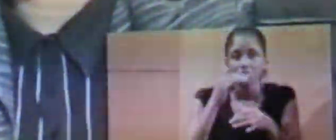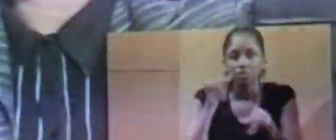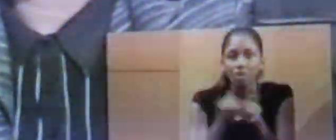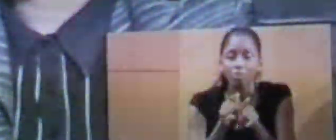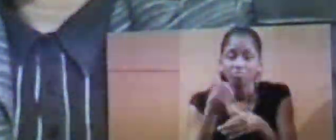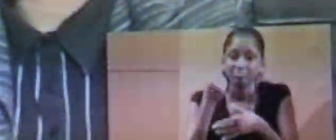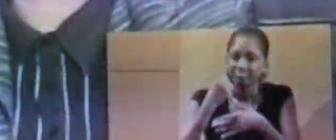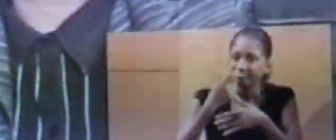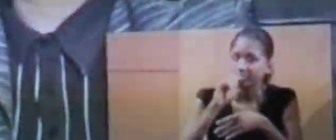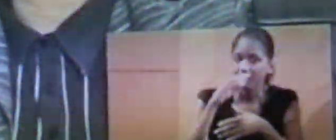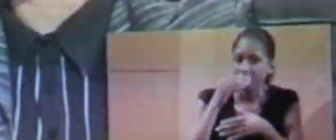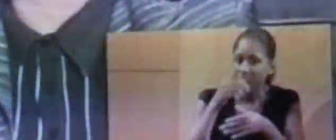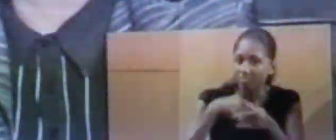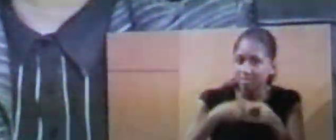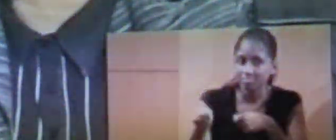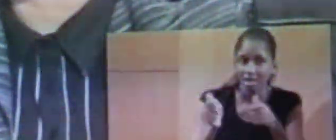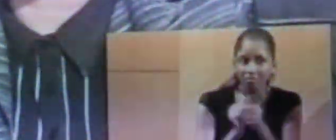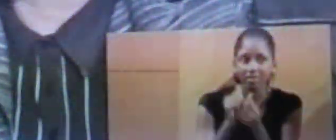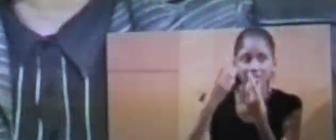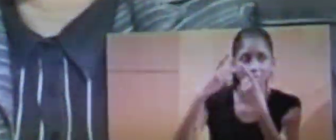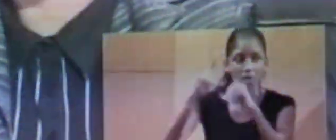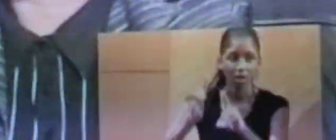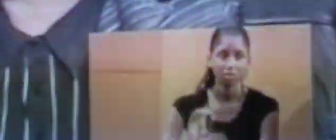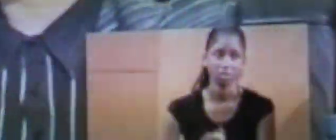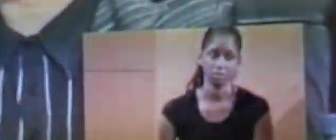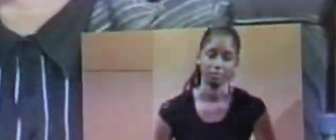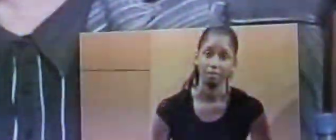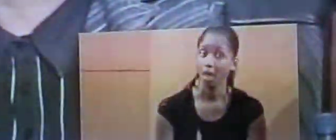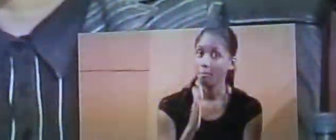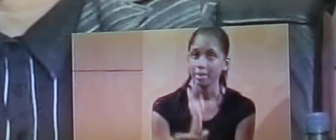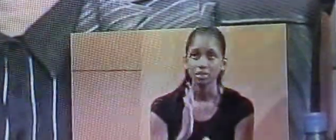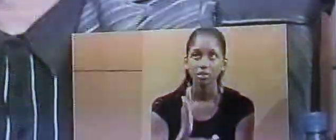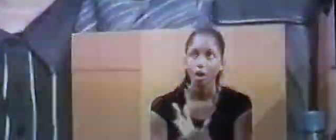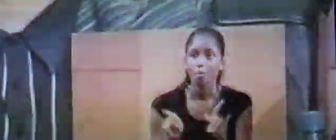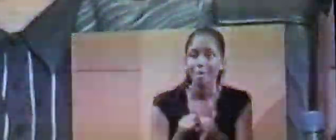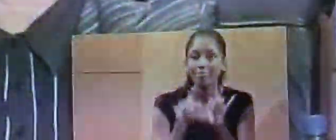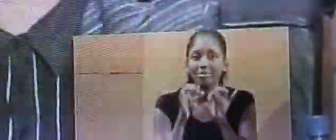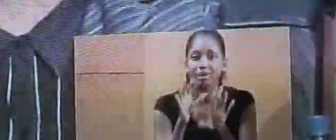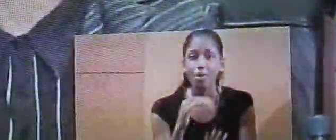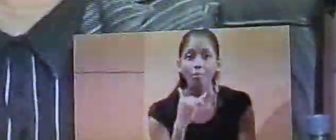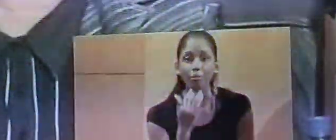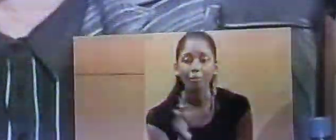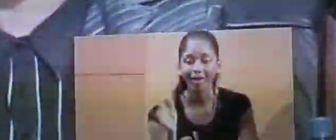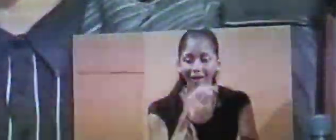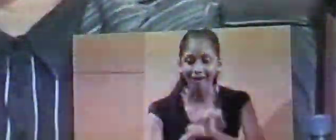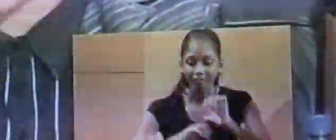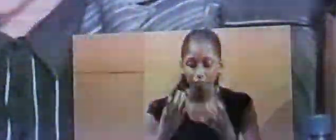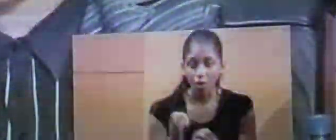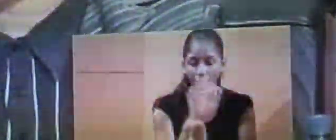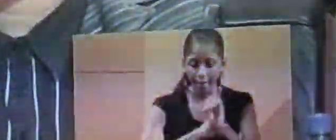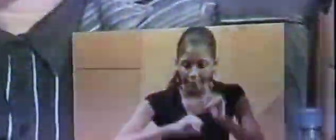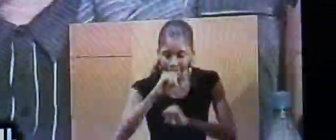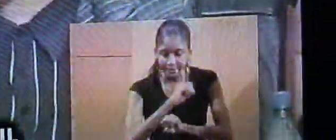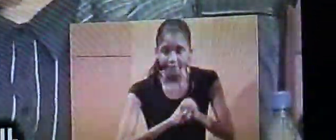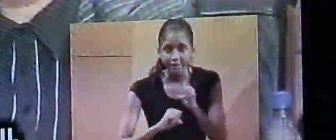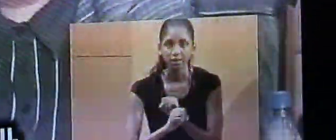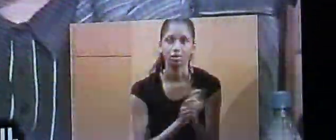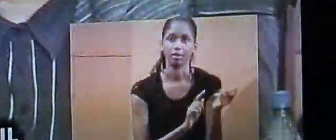un simulacre de démocratie parce qu'on ne peut pas en même temps vouloir organiser un débat